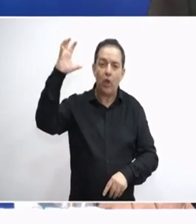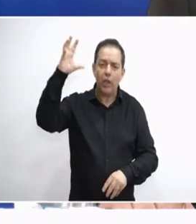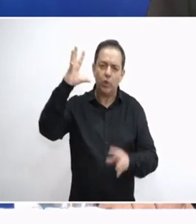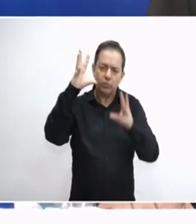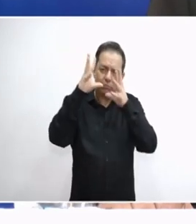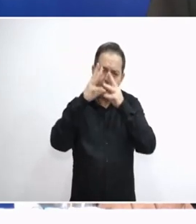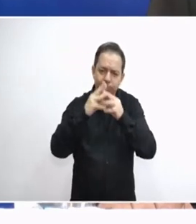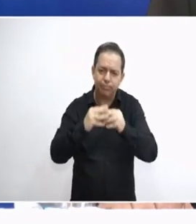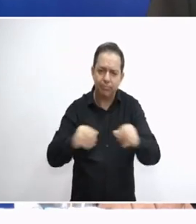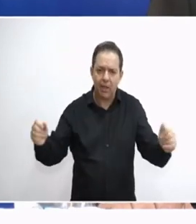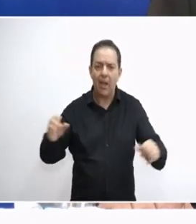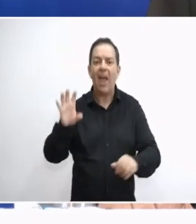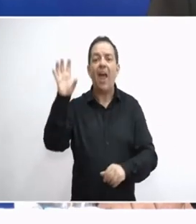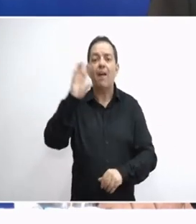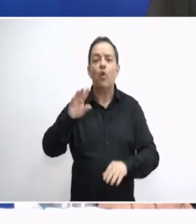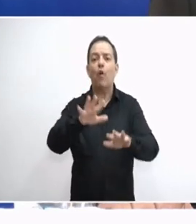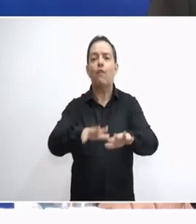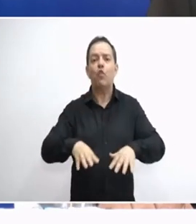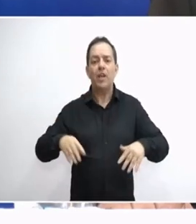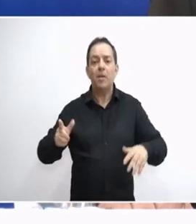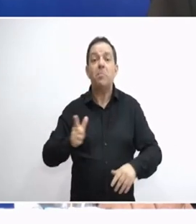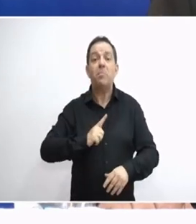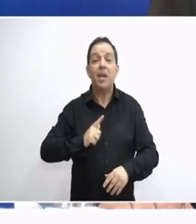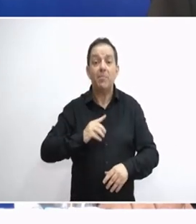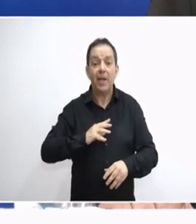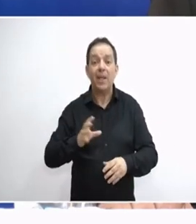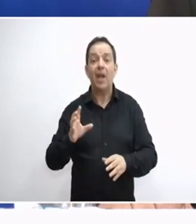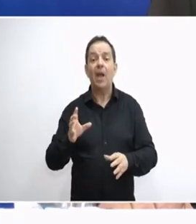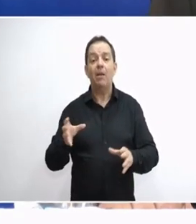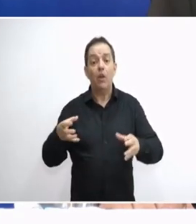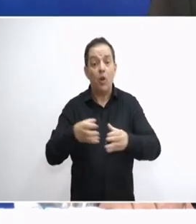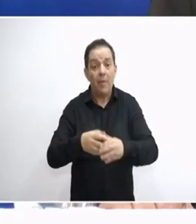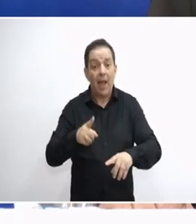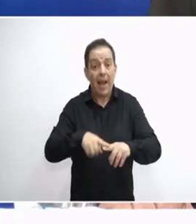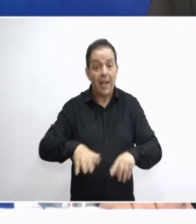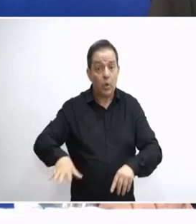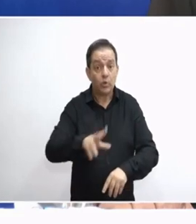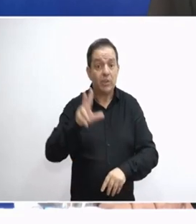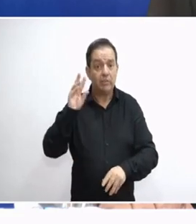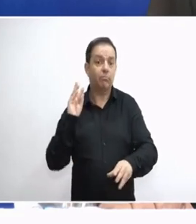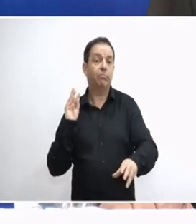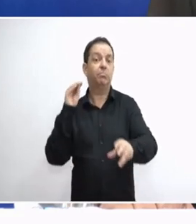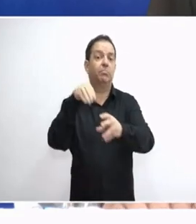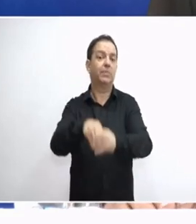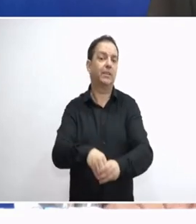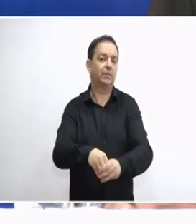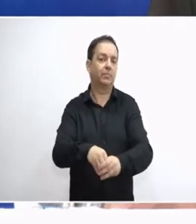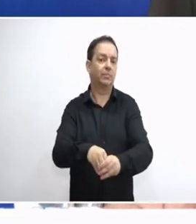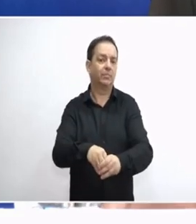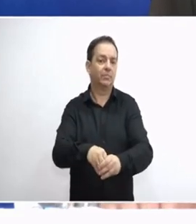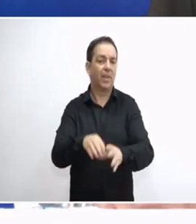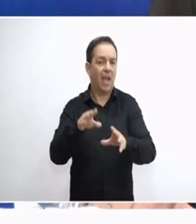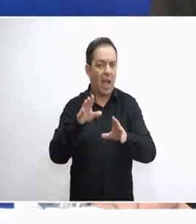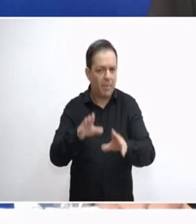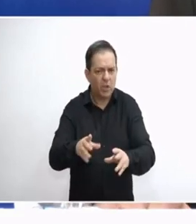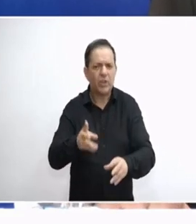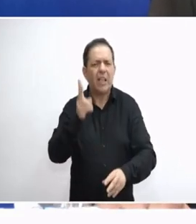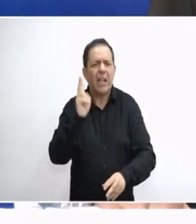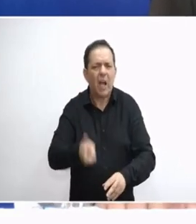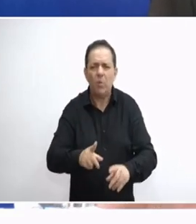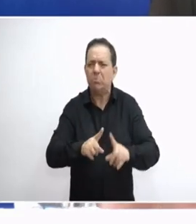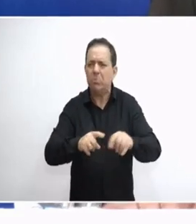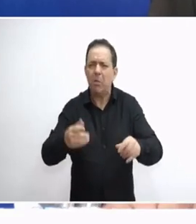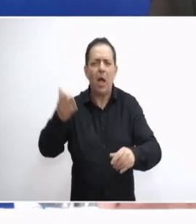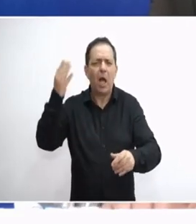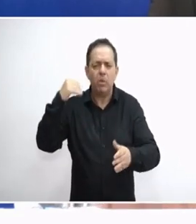Η Ευρωβουλή περιμένει μονόδρομο την Ελλήνως συνέλευση. Η Ελλήνως συνέλευση θα κυρώσει κάθε κακοσκήμενο.